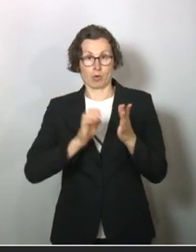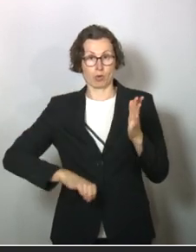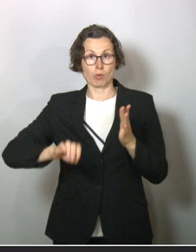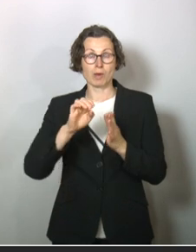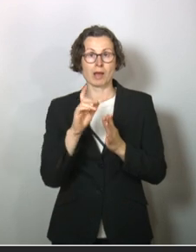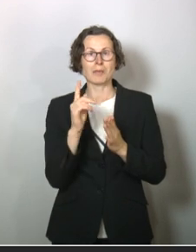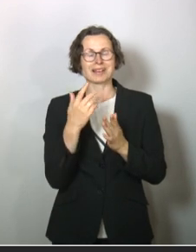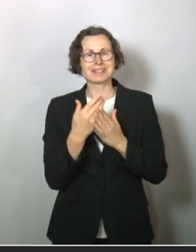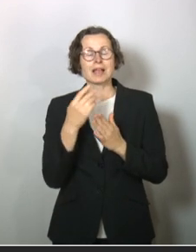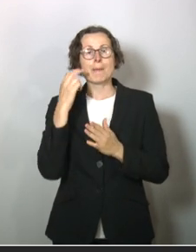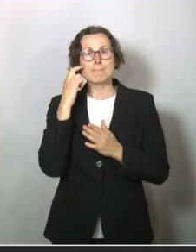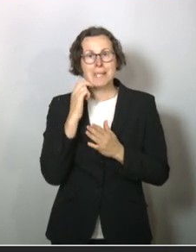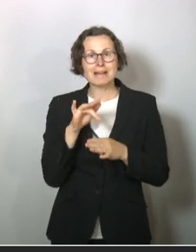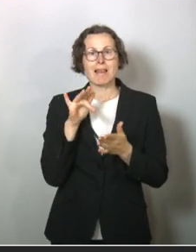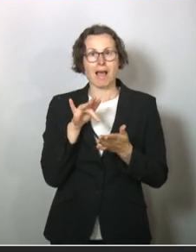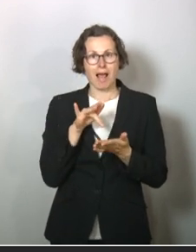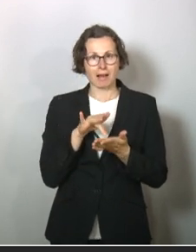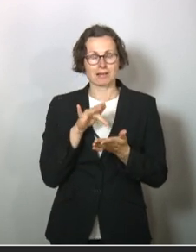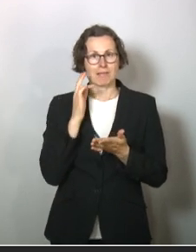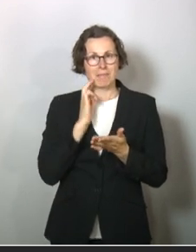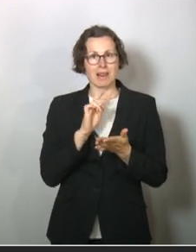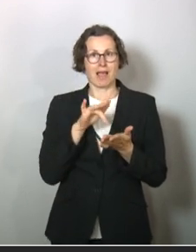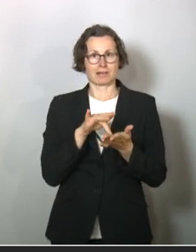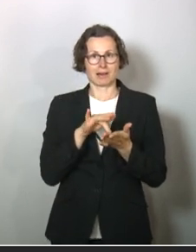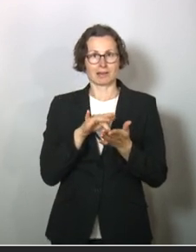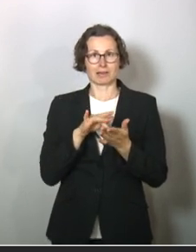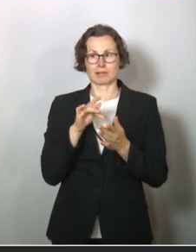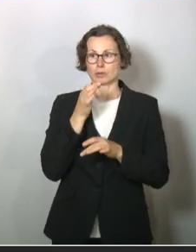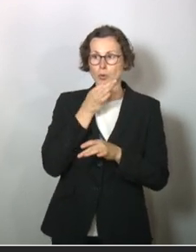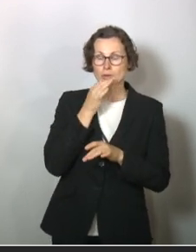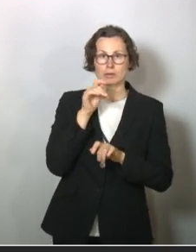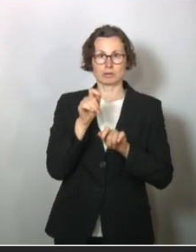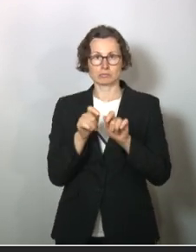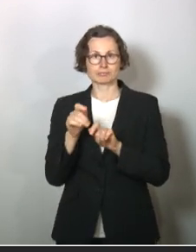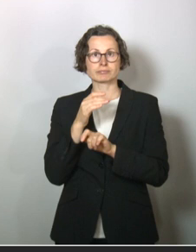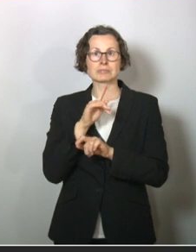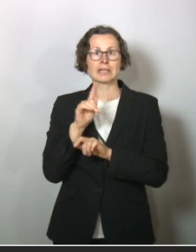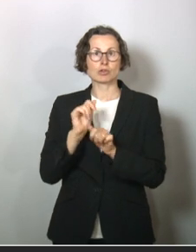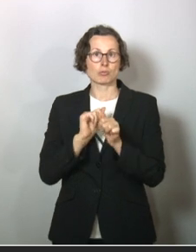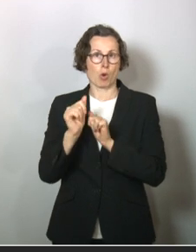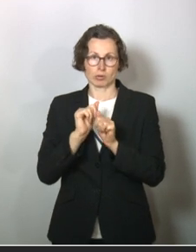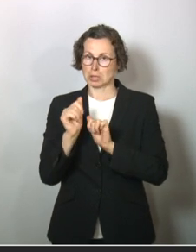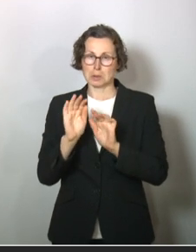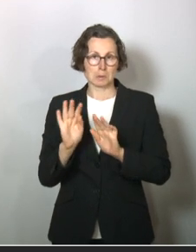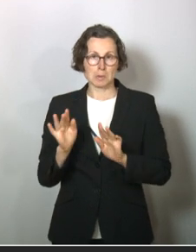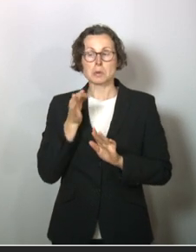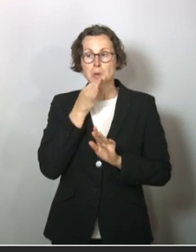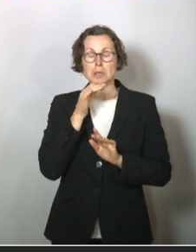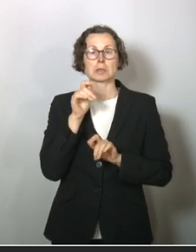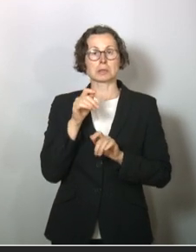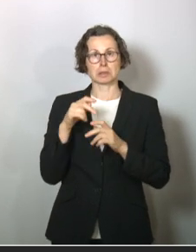waren mittelalterliche bis jüngere, nicht gerade unsportliche Menschen, ganz überwiegend mittlere Generation, jüngere